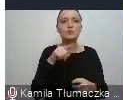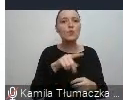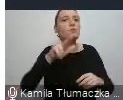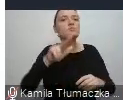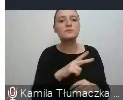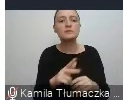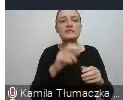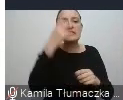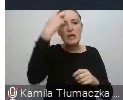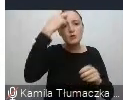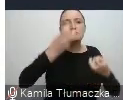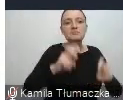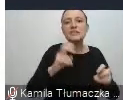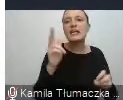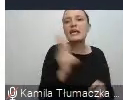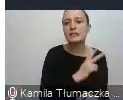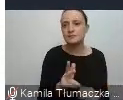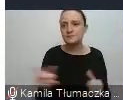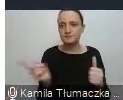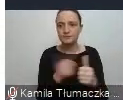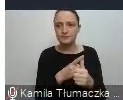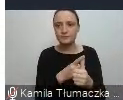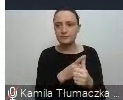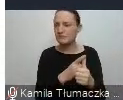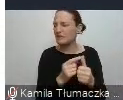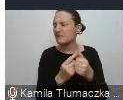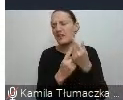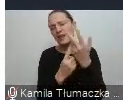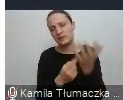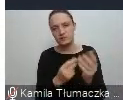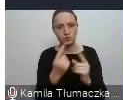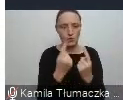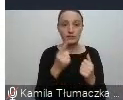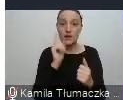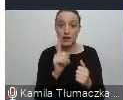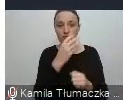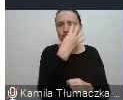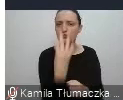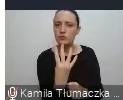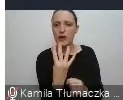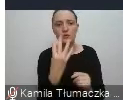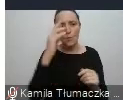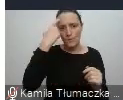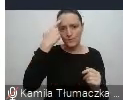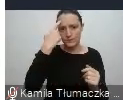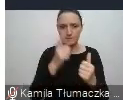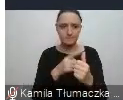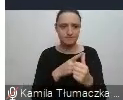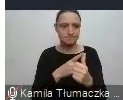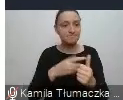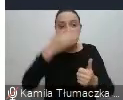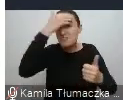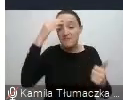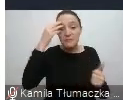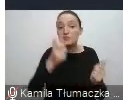te stereotypy powstają. Powstają w bardzo wielu sytuacjach, ale cztery takie najważniejsze z nich to jest przede wszystkim